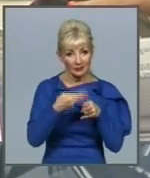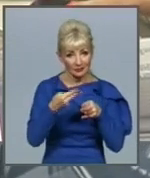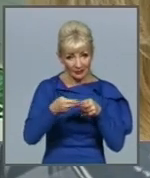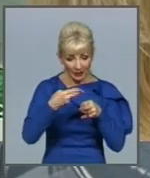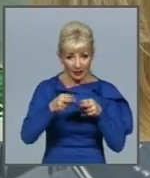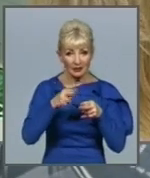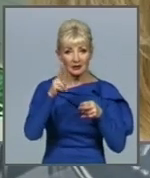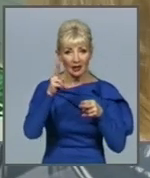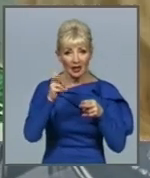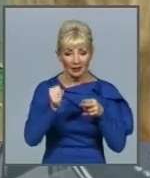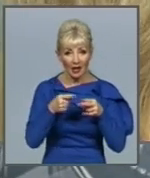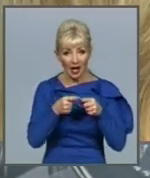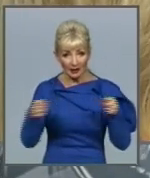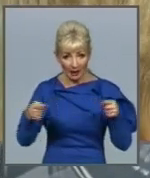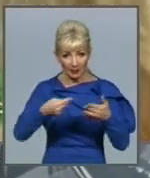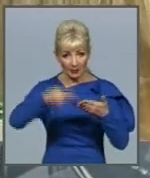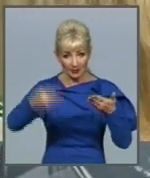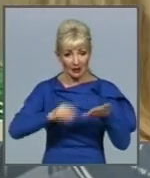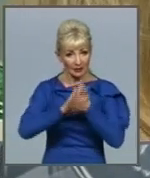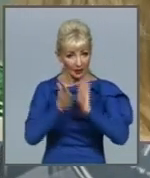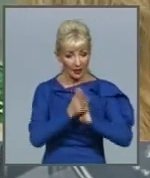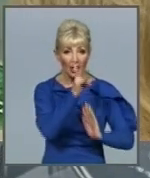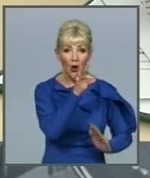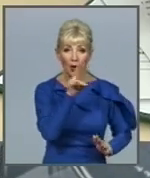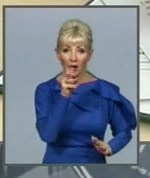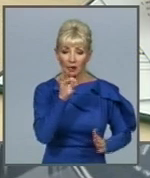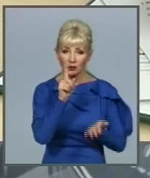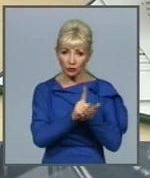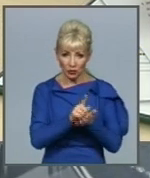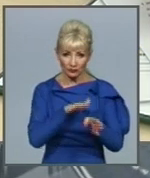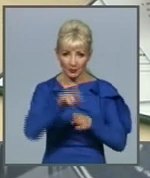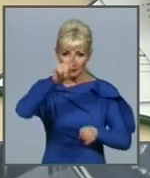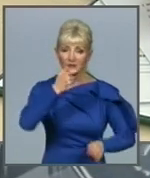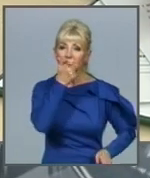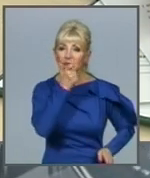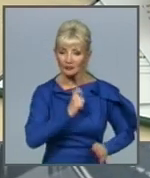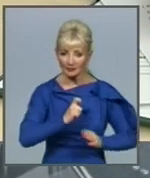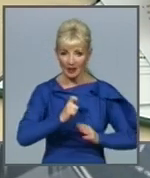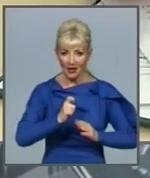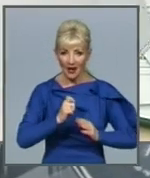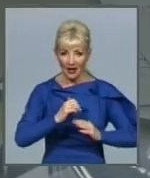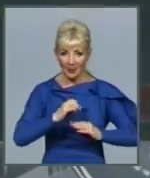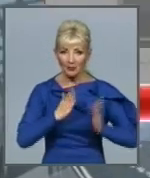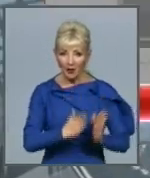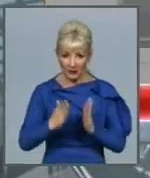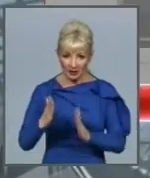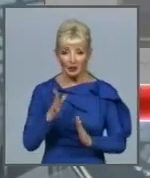Крім цього, колектори повинні будуть дотримуватися вимог до етичної поведінки під час взаємодії зі споживачем.